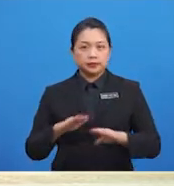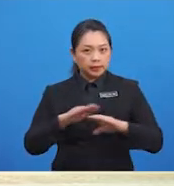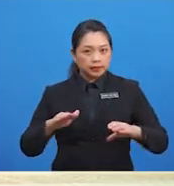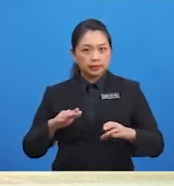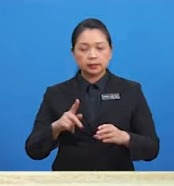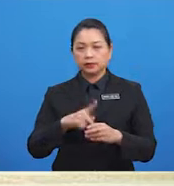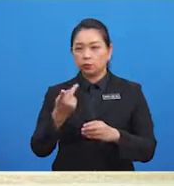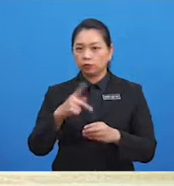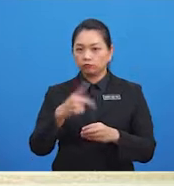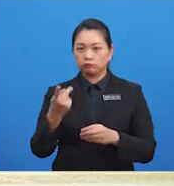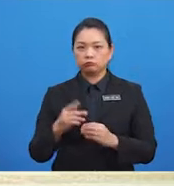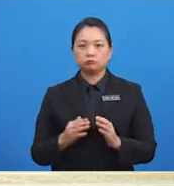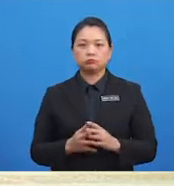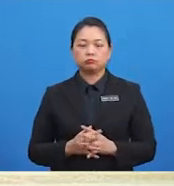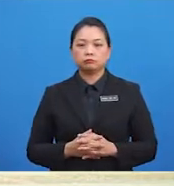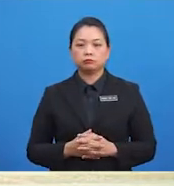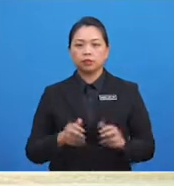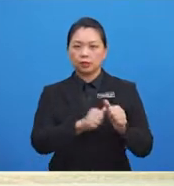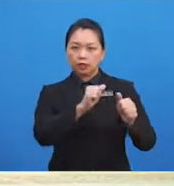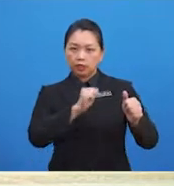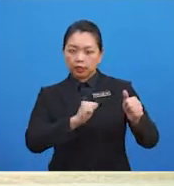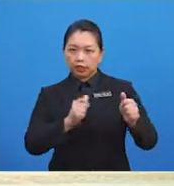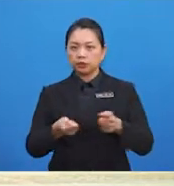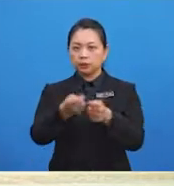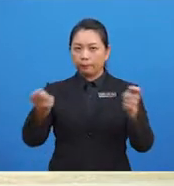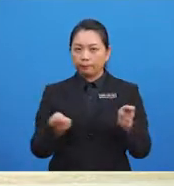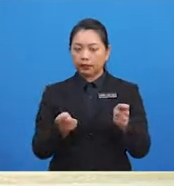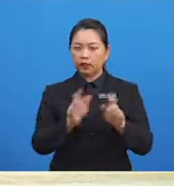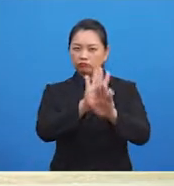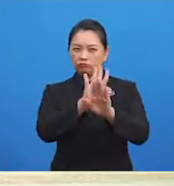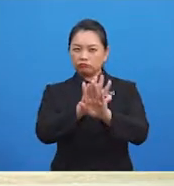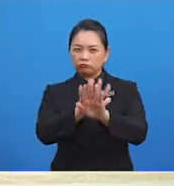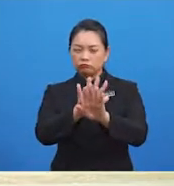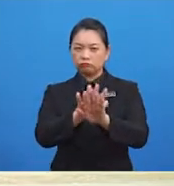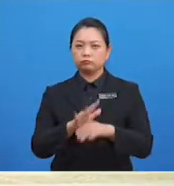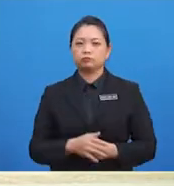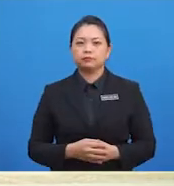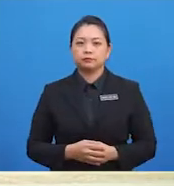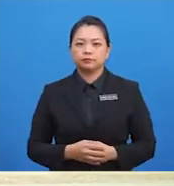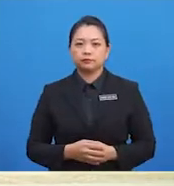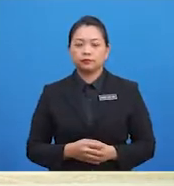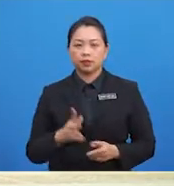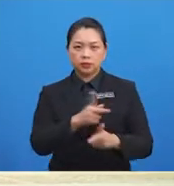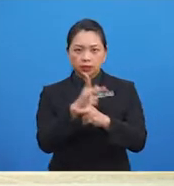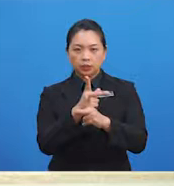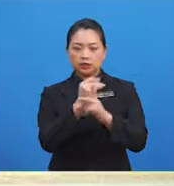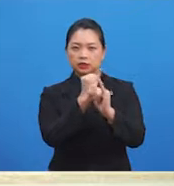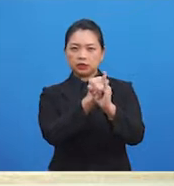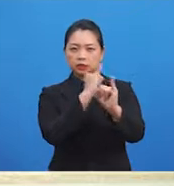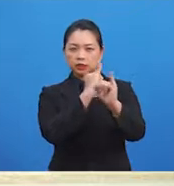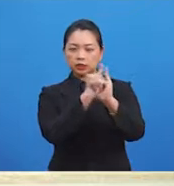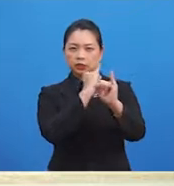kesini Elakkan tempat yang sesat Dan Jaga jarak